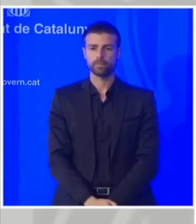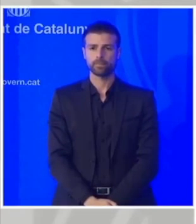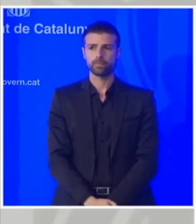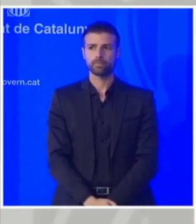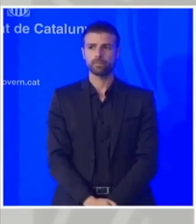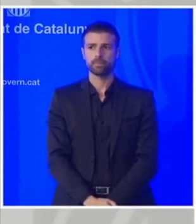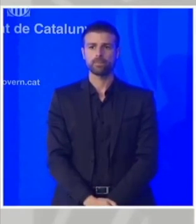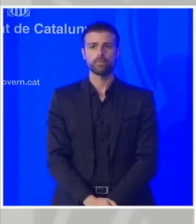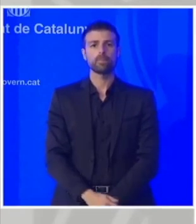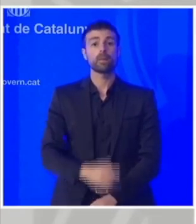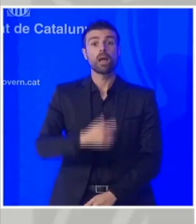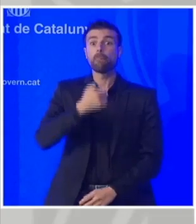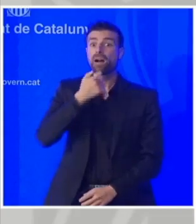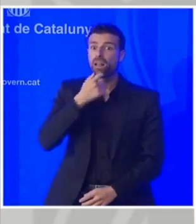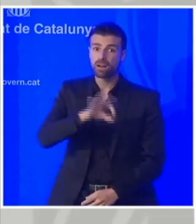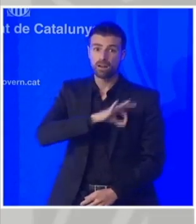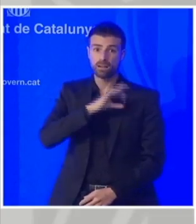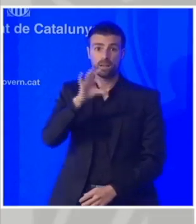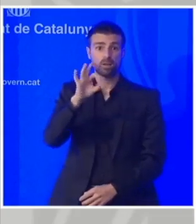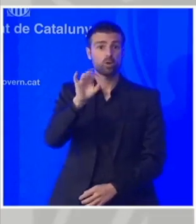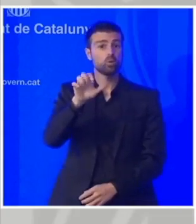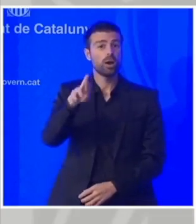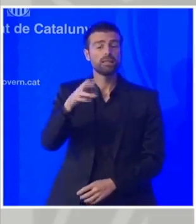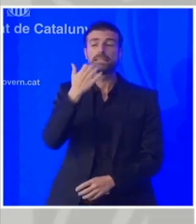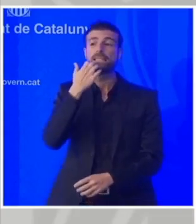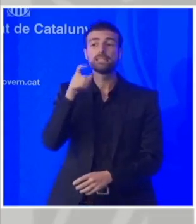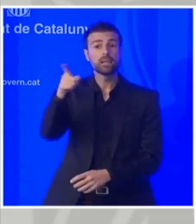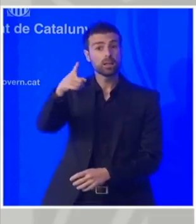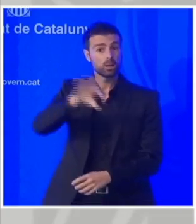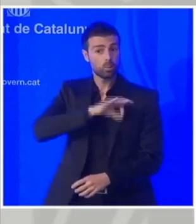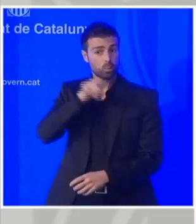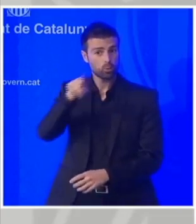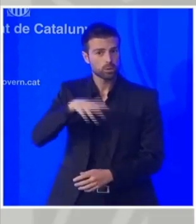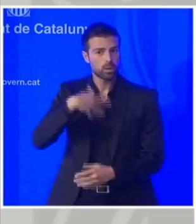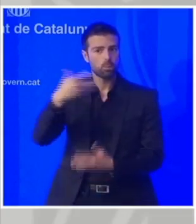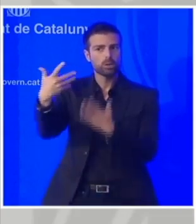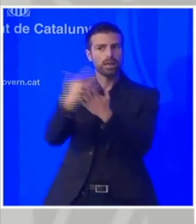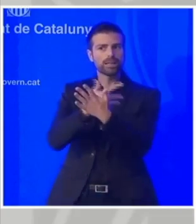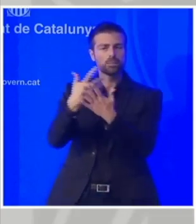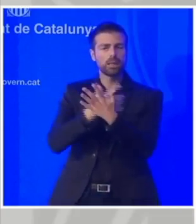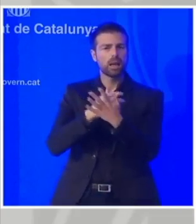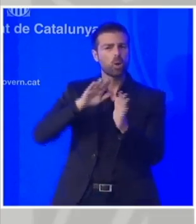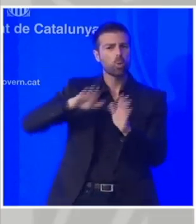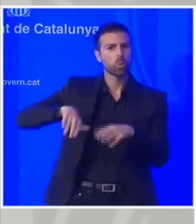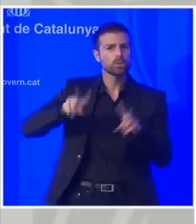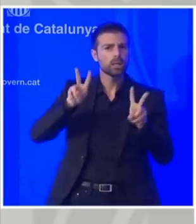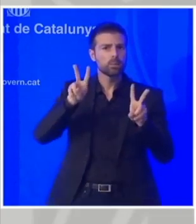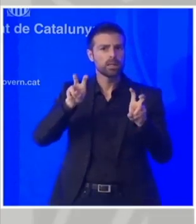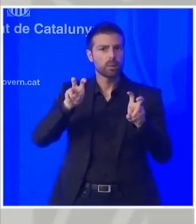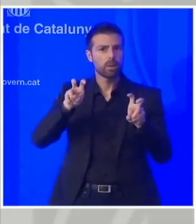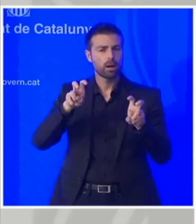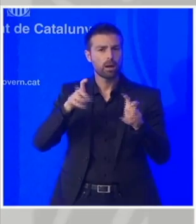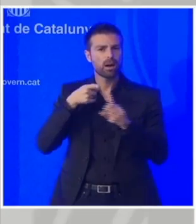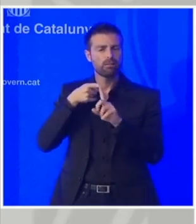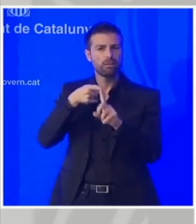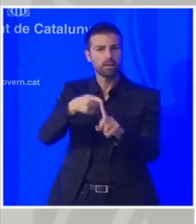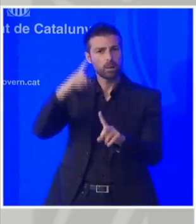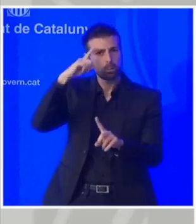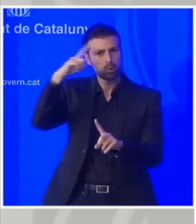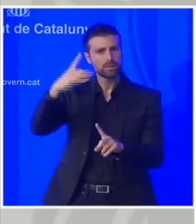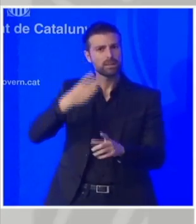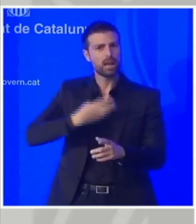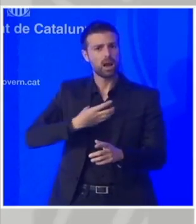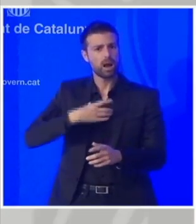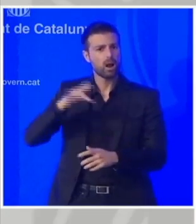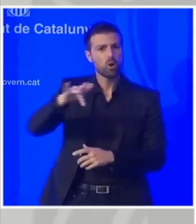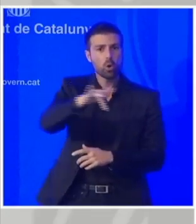M'agradaria, senyor Soler, si pot explicar aquesta última qüestió que feia referència a les policies locals. El que fa és,